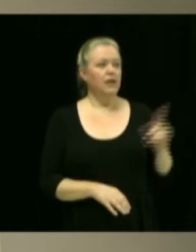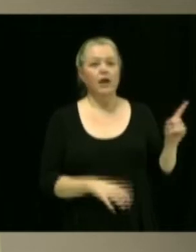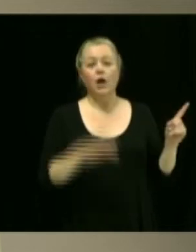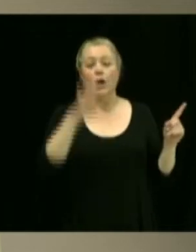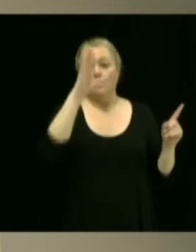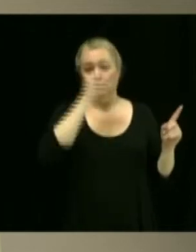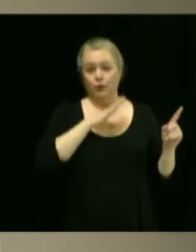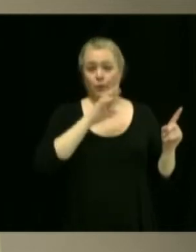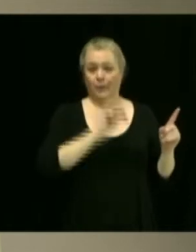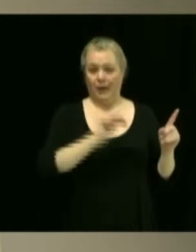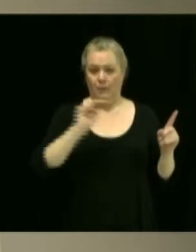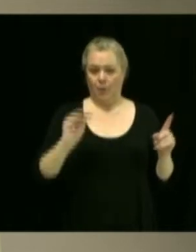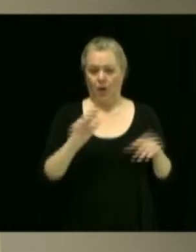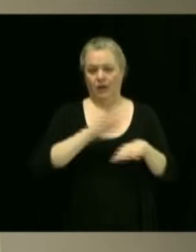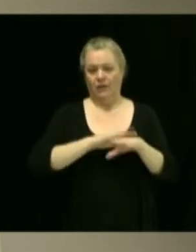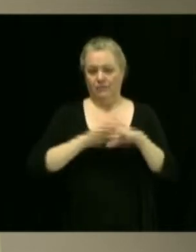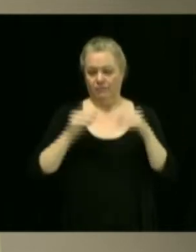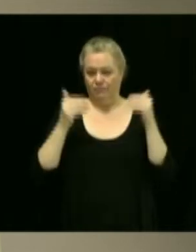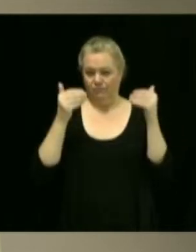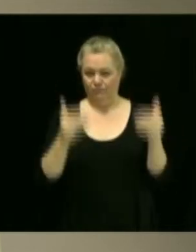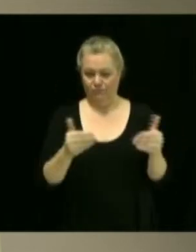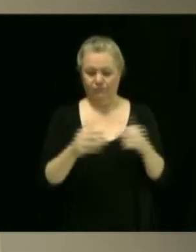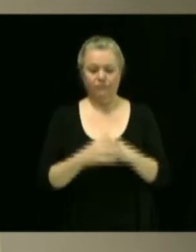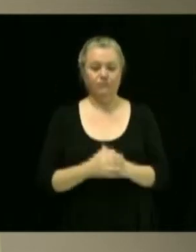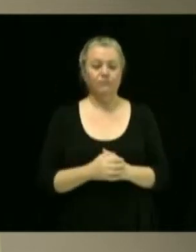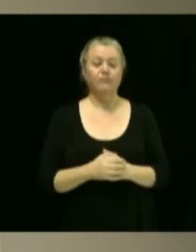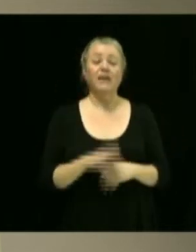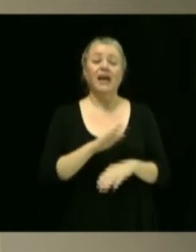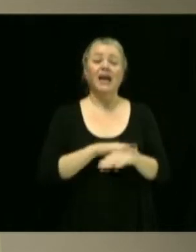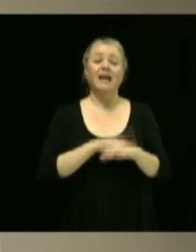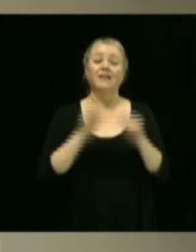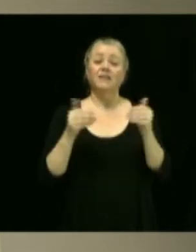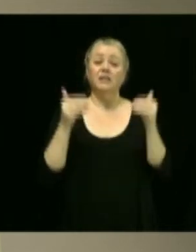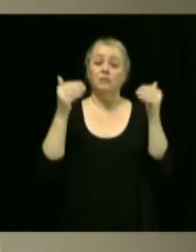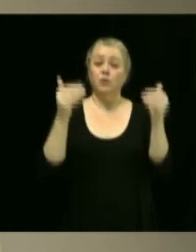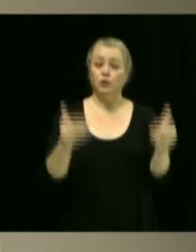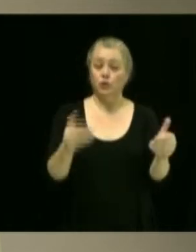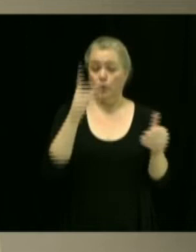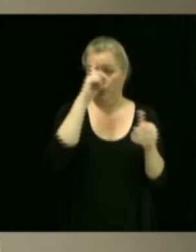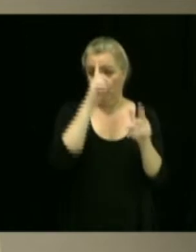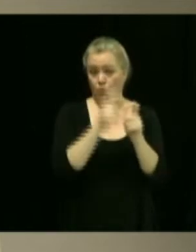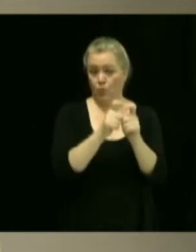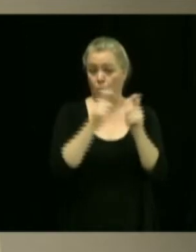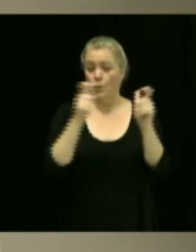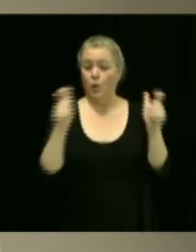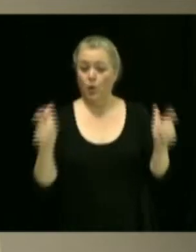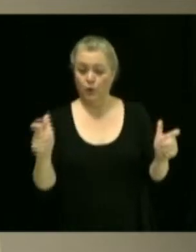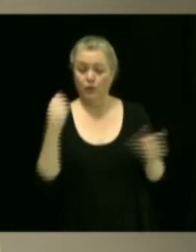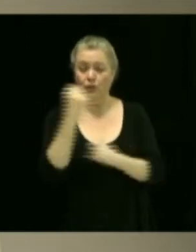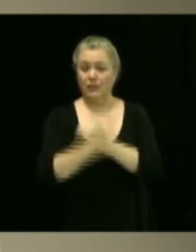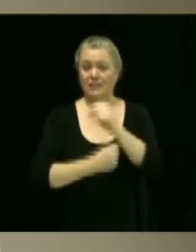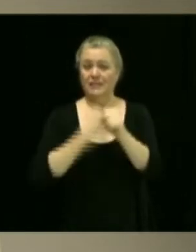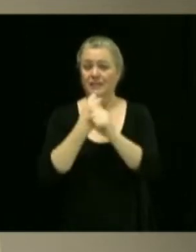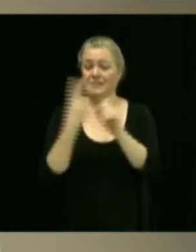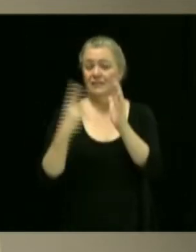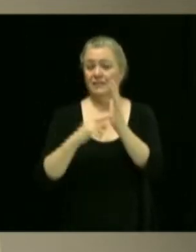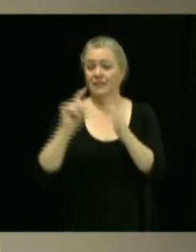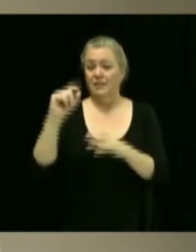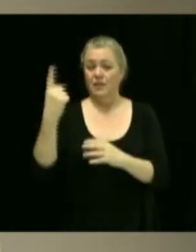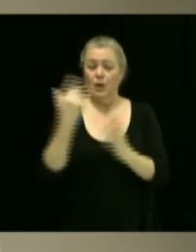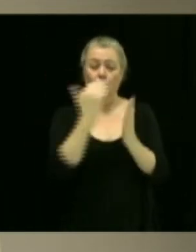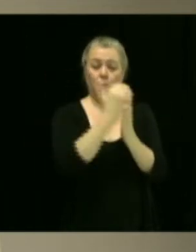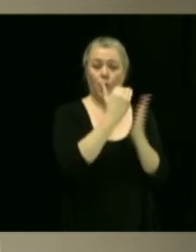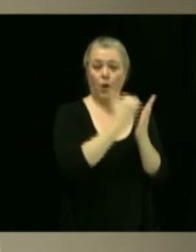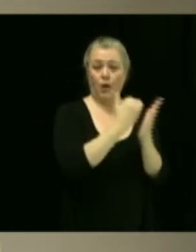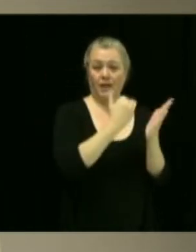donné d'un règlement prolongeant pour l'année 2021 un programme de revitalisation à l'égard d